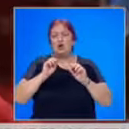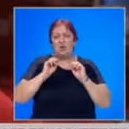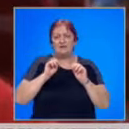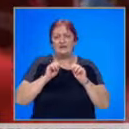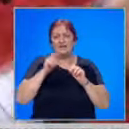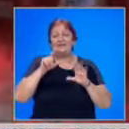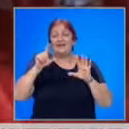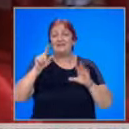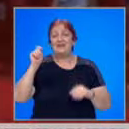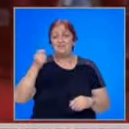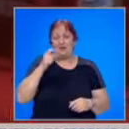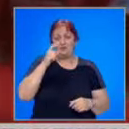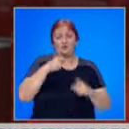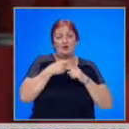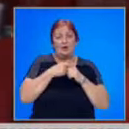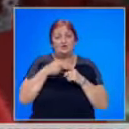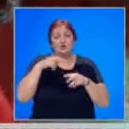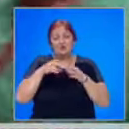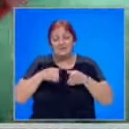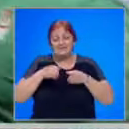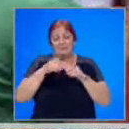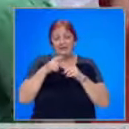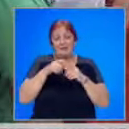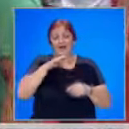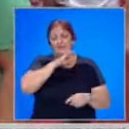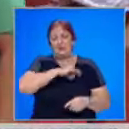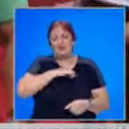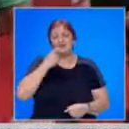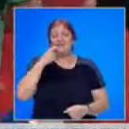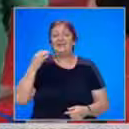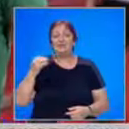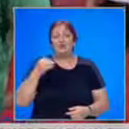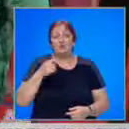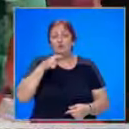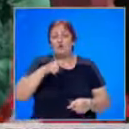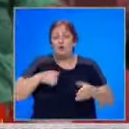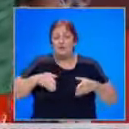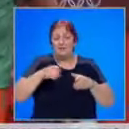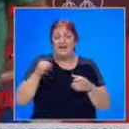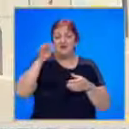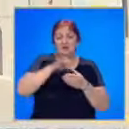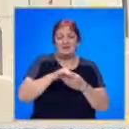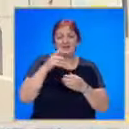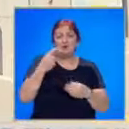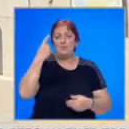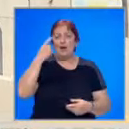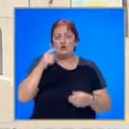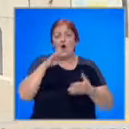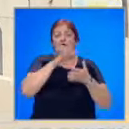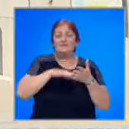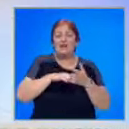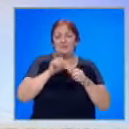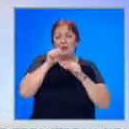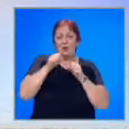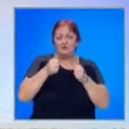Така на 7 август Стойка Кръстева ще търси път към спечоване на златото. На този път ще застане номер едно в схемата на